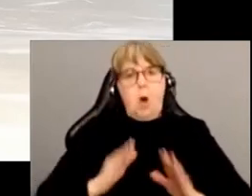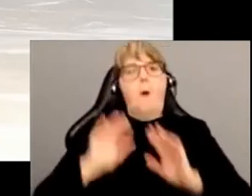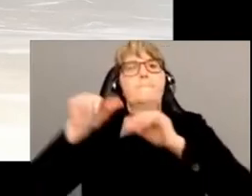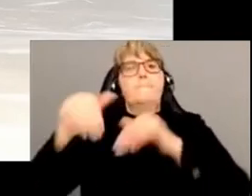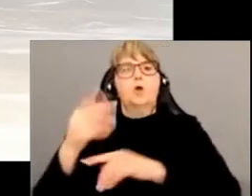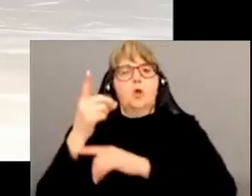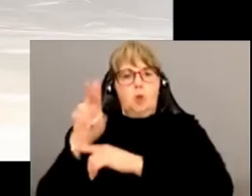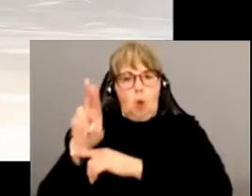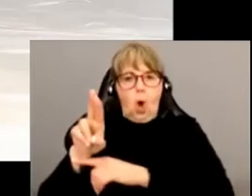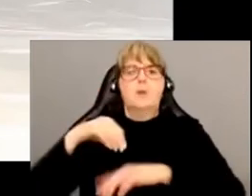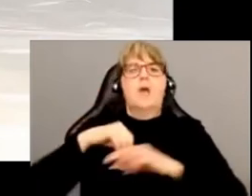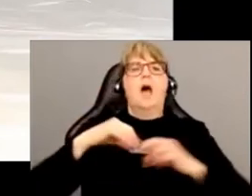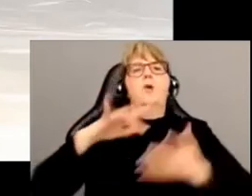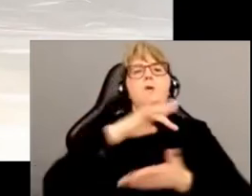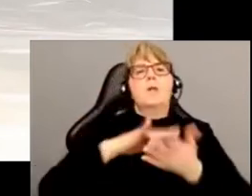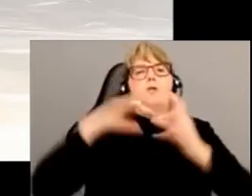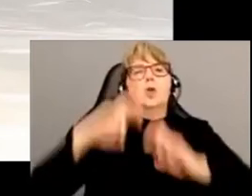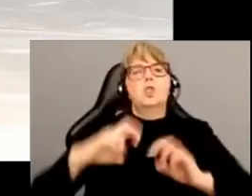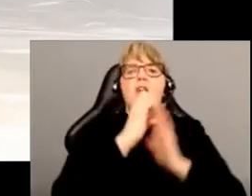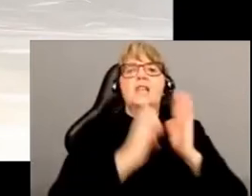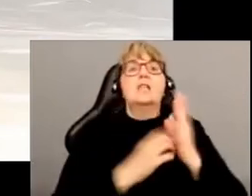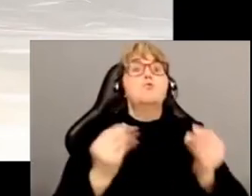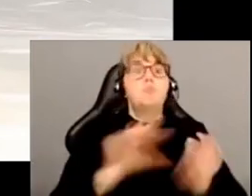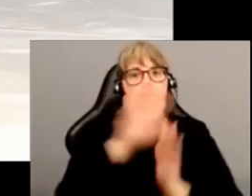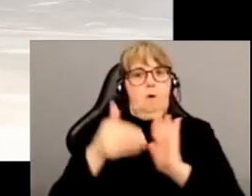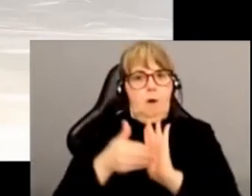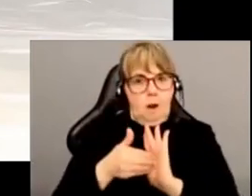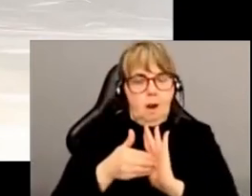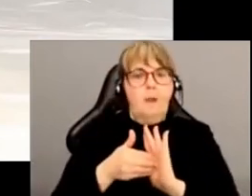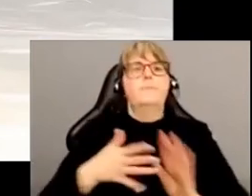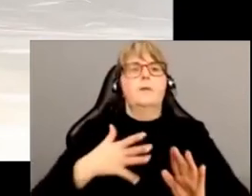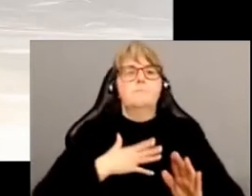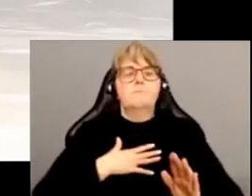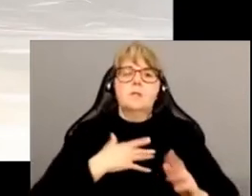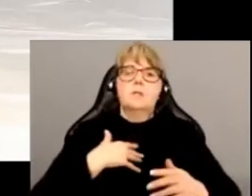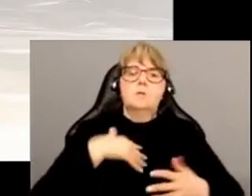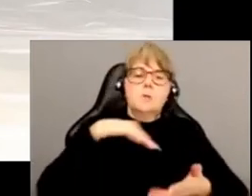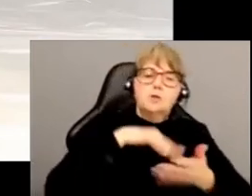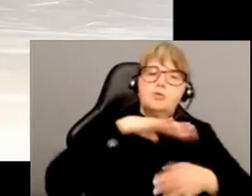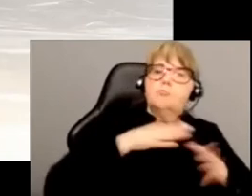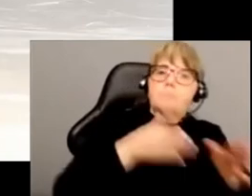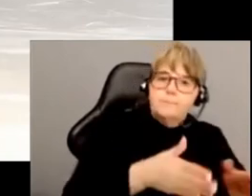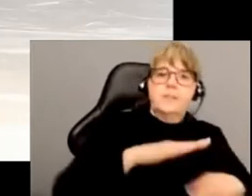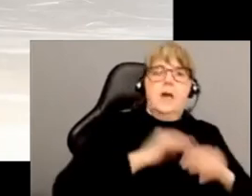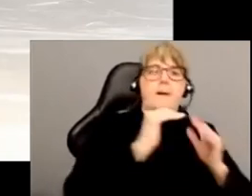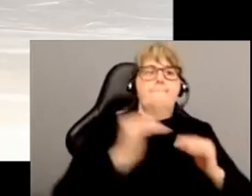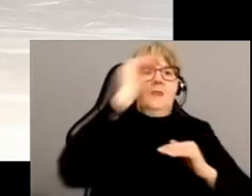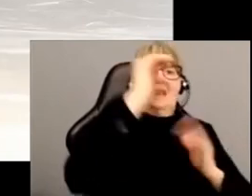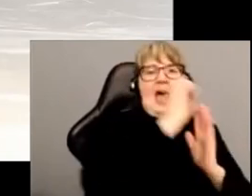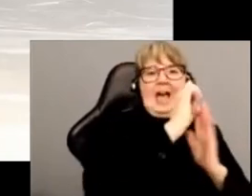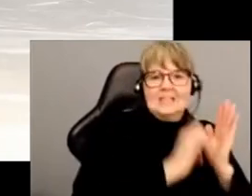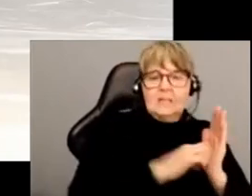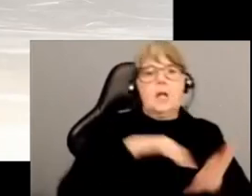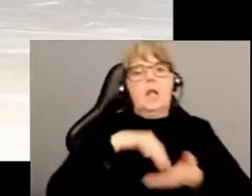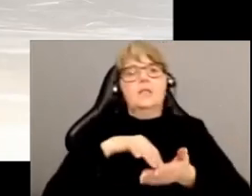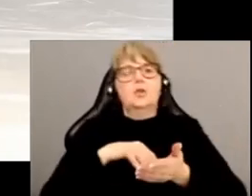de recherche en éthique de Montréal, et mes domaines d'expertise sont la méta-éthique,'est-à l'étude des